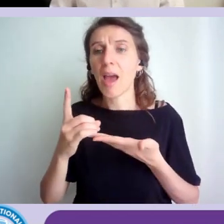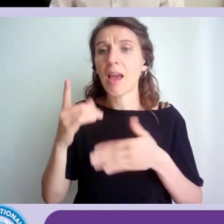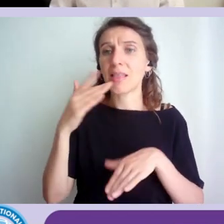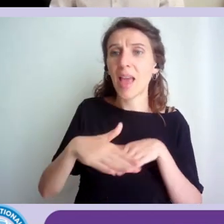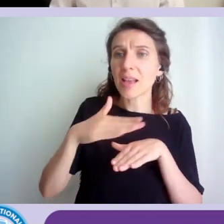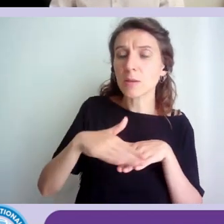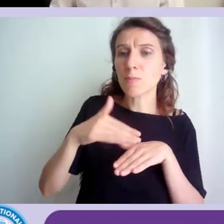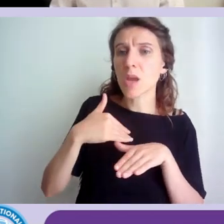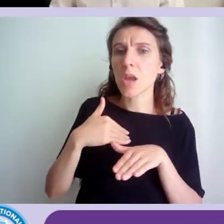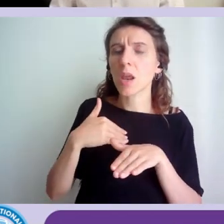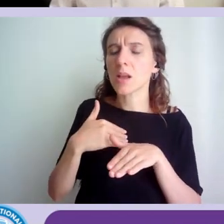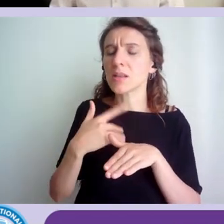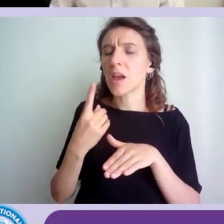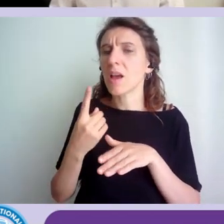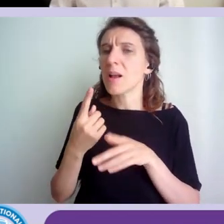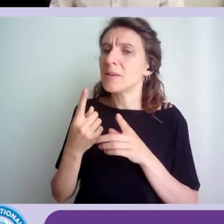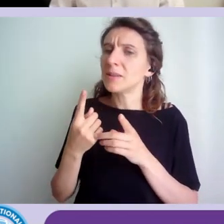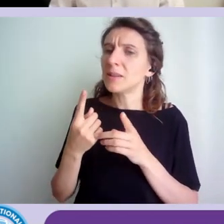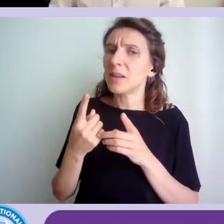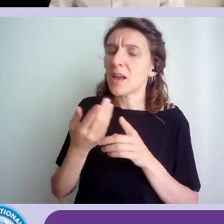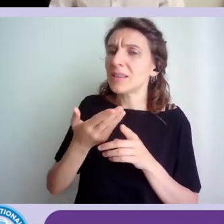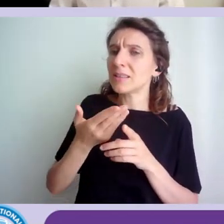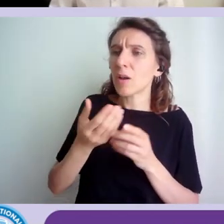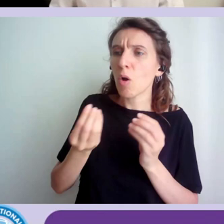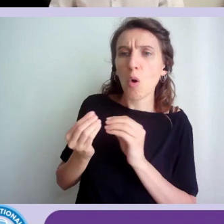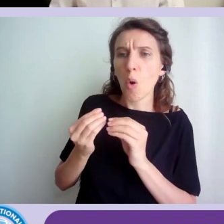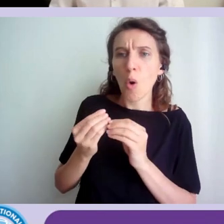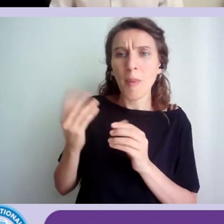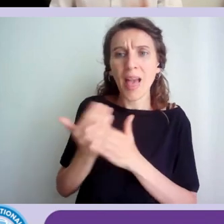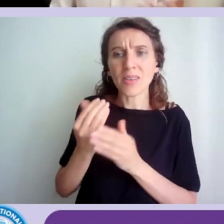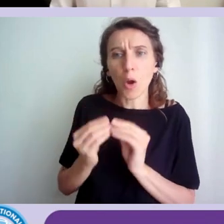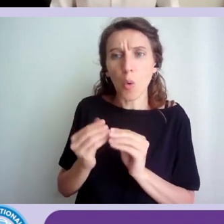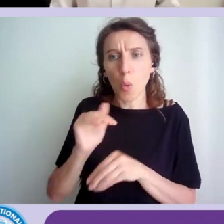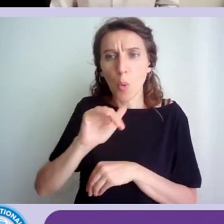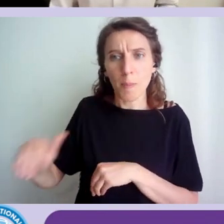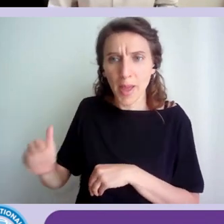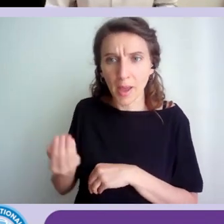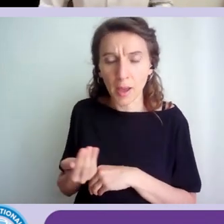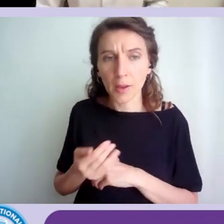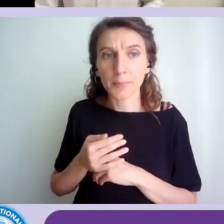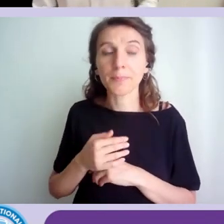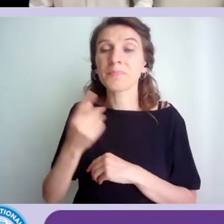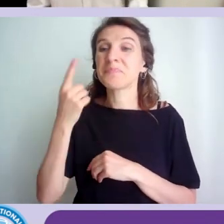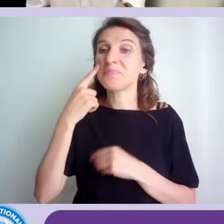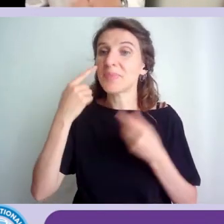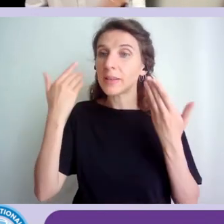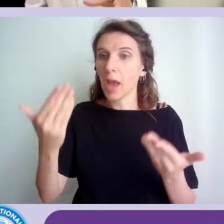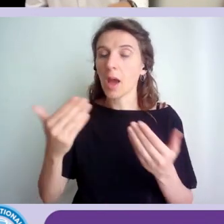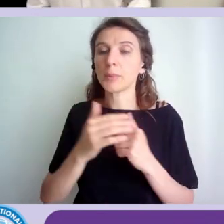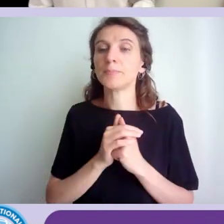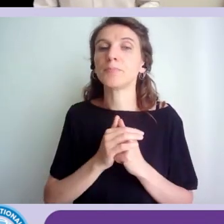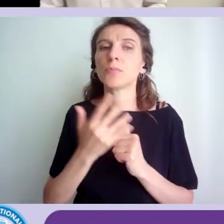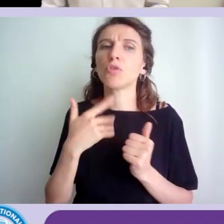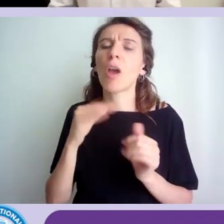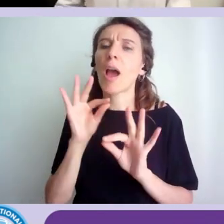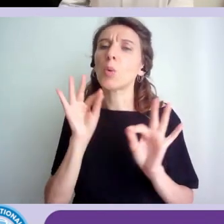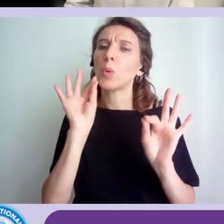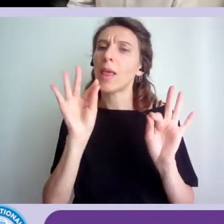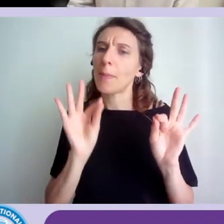dei neologismi a caso? Vediamolo. Ovviamente vi presento alcuni elementi